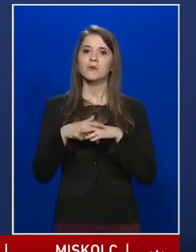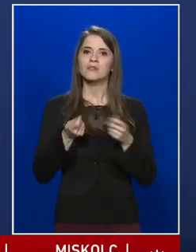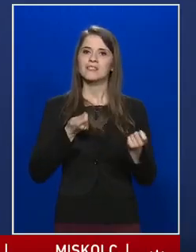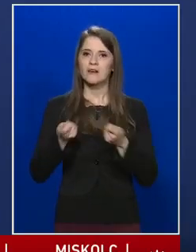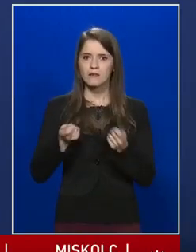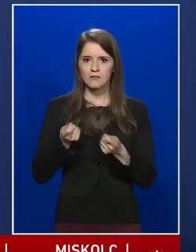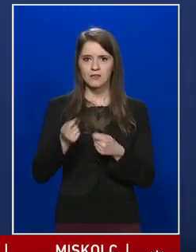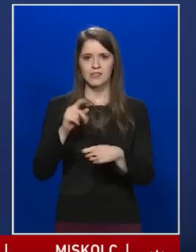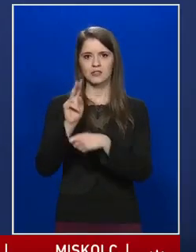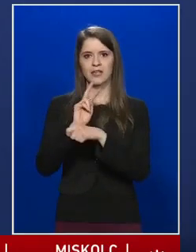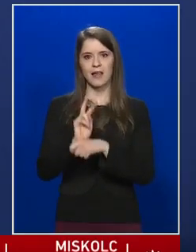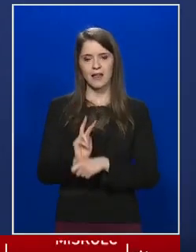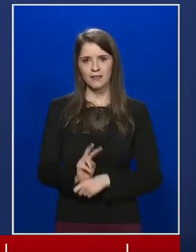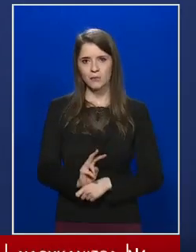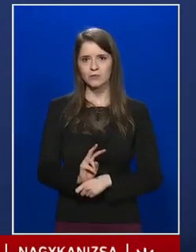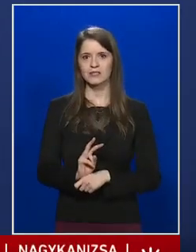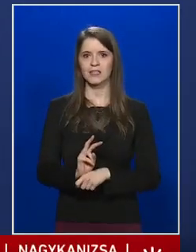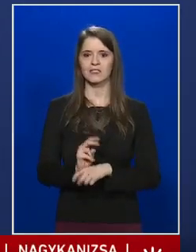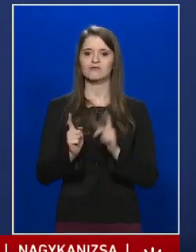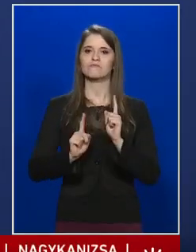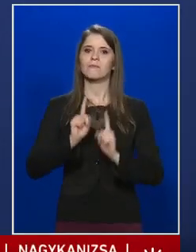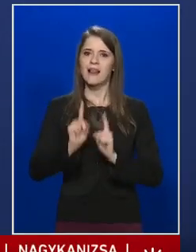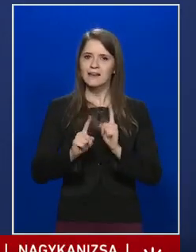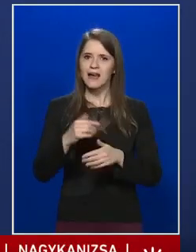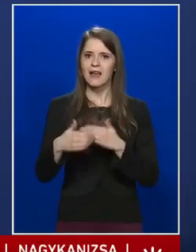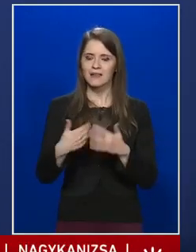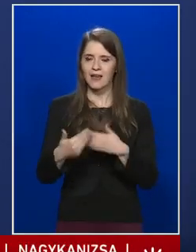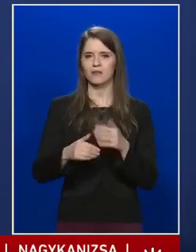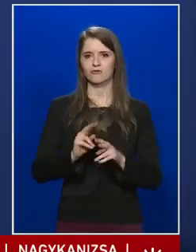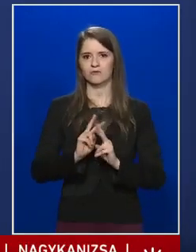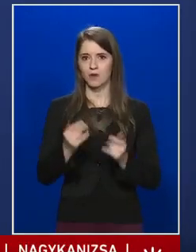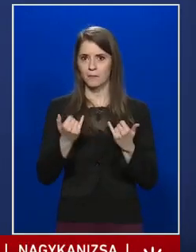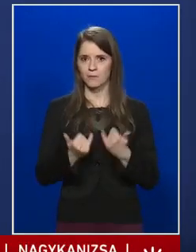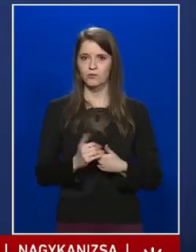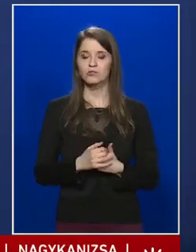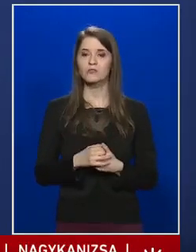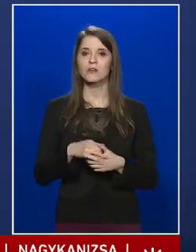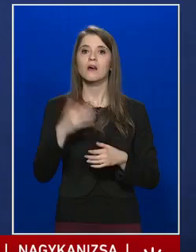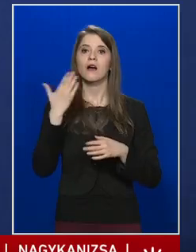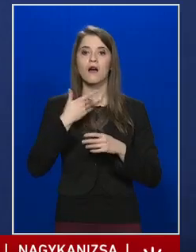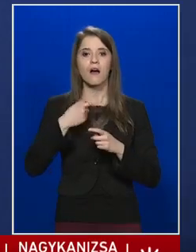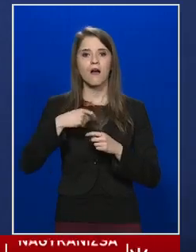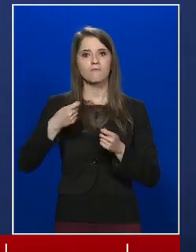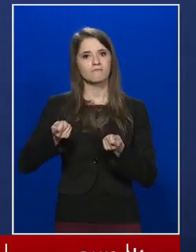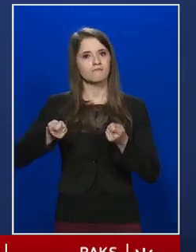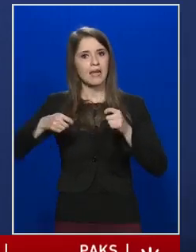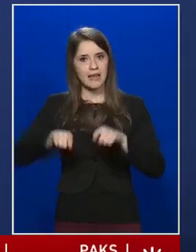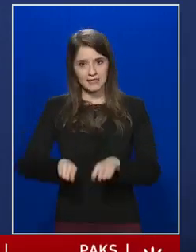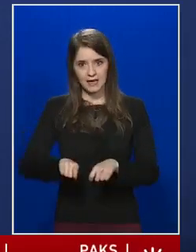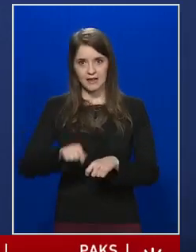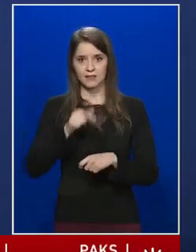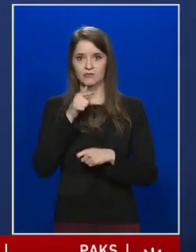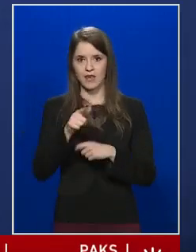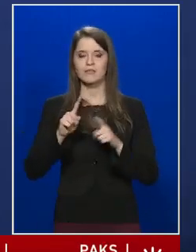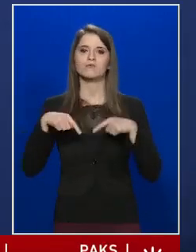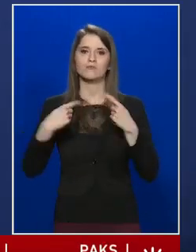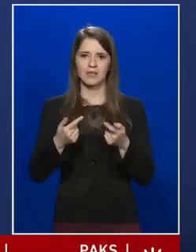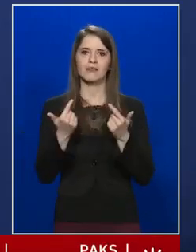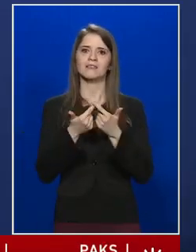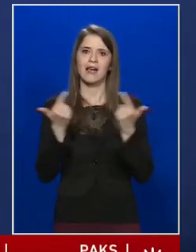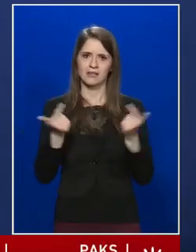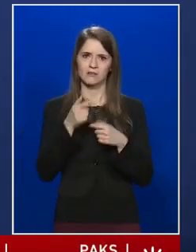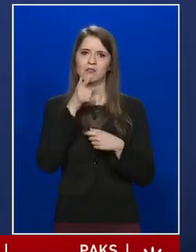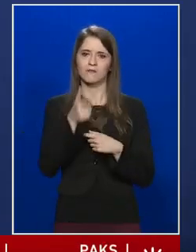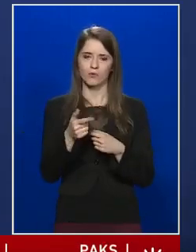ellenőrzés és eljárás folyik, amint lezárásra kerül, akkor tájékoztatni